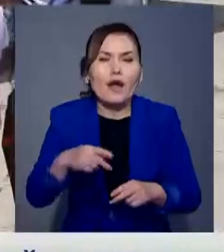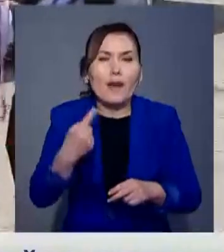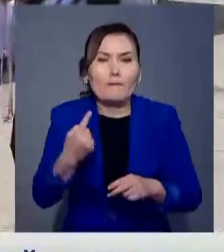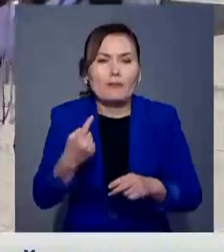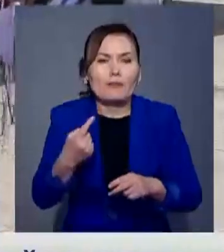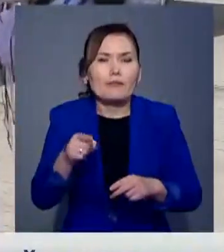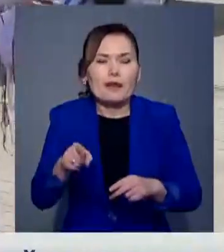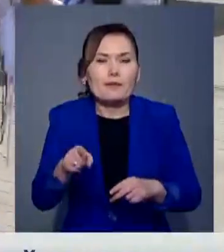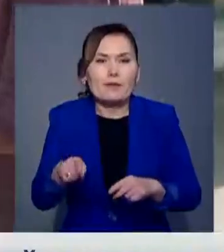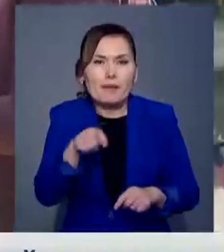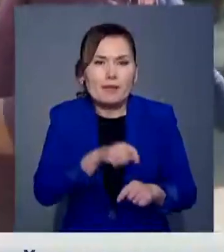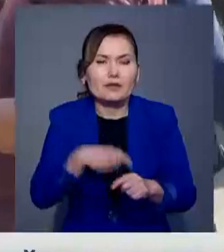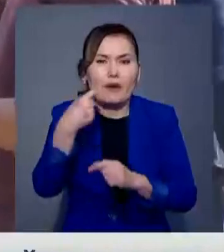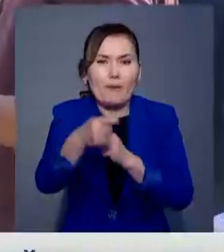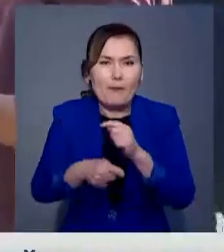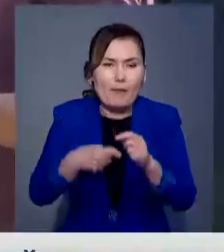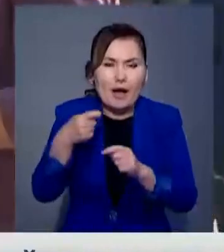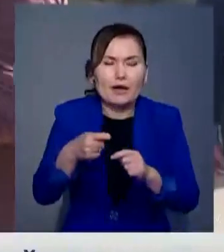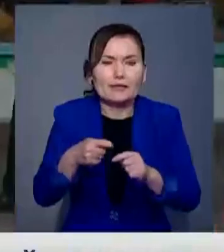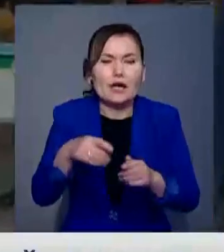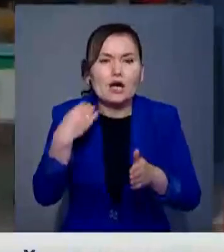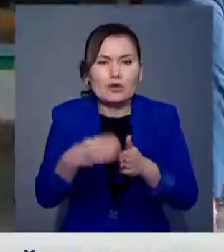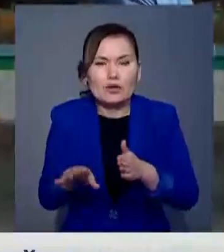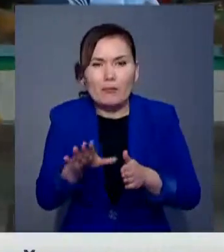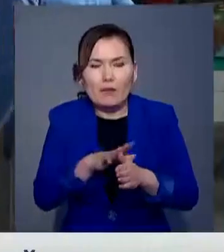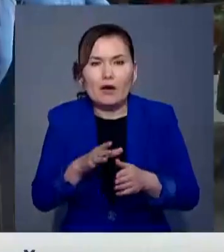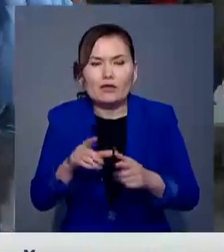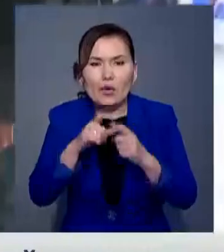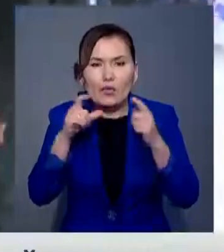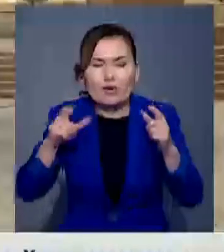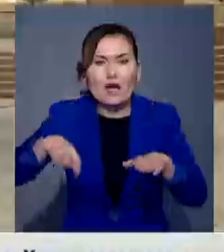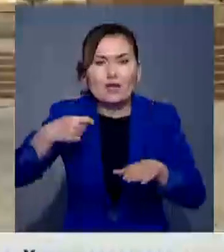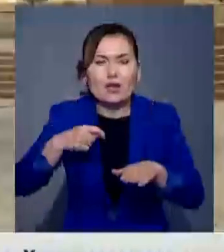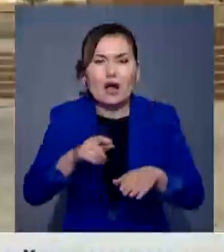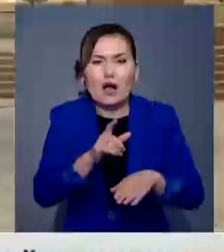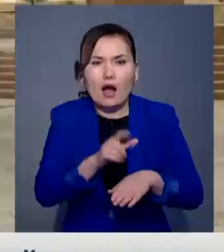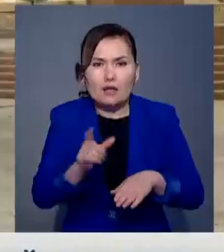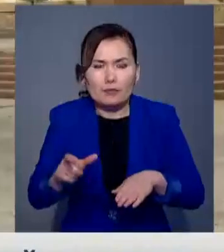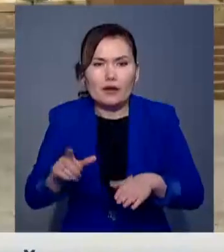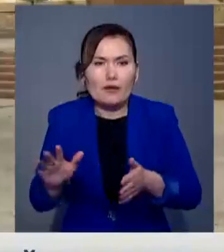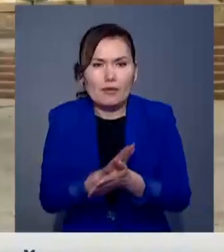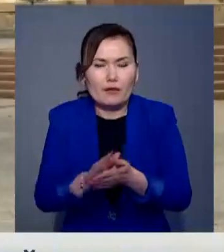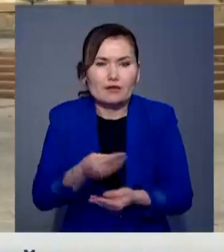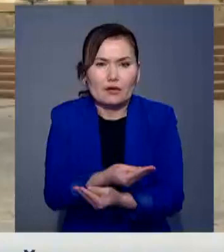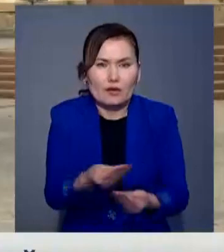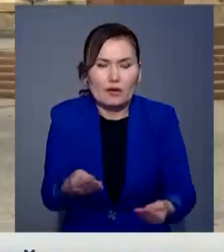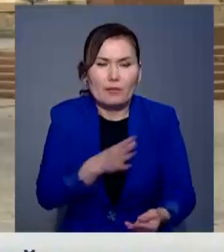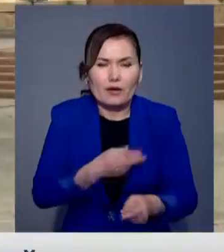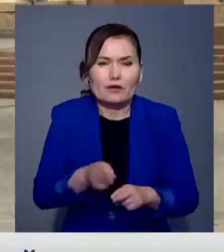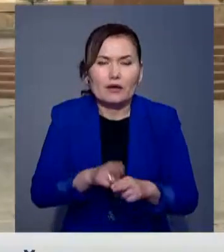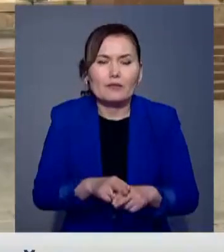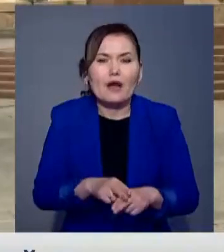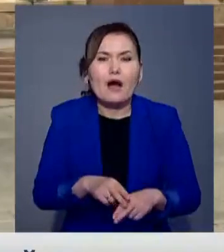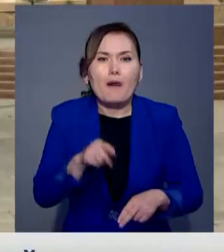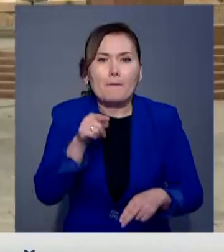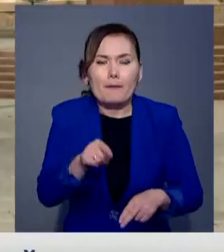сөйтіп, өз еңде бетпердейлер тегіп, оларды көшедегі адамдарға кейін таратып жүргендердің. Бес күнде мүңға жұл